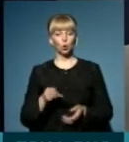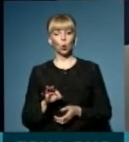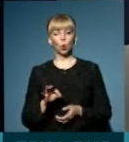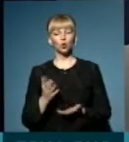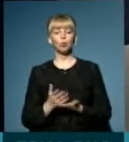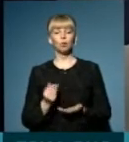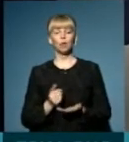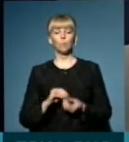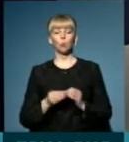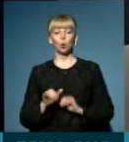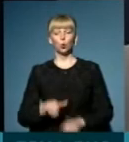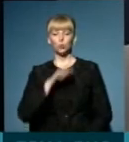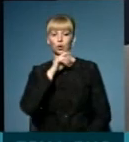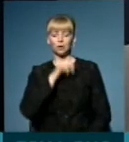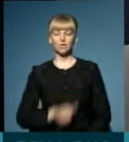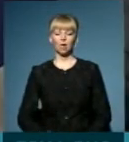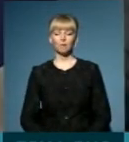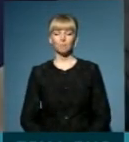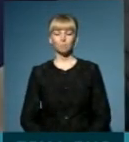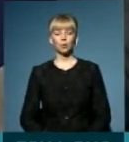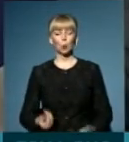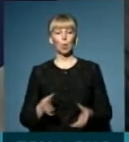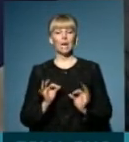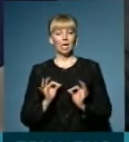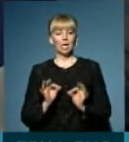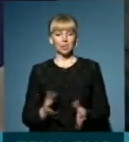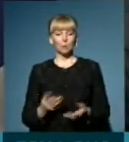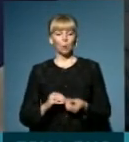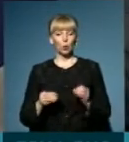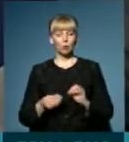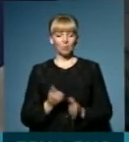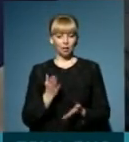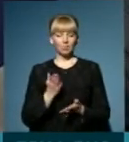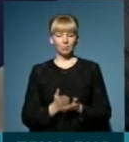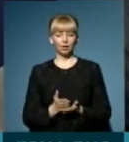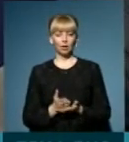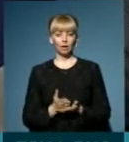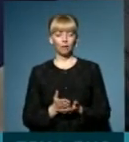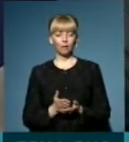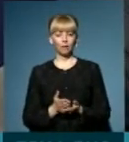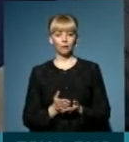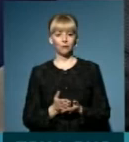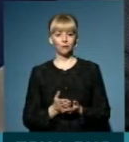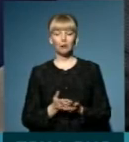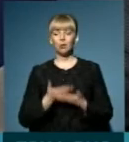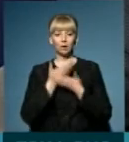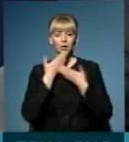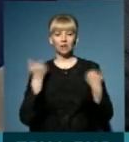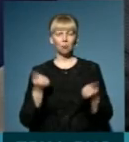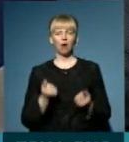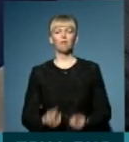з чим є проблема у Чернівцях? Ну, насправді, проблема є, скажімо так, немає